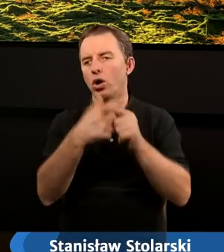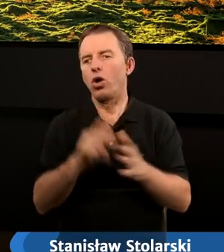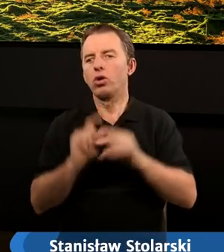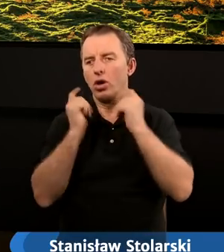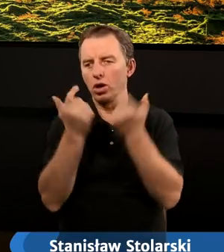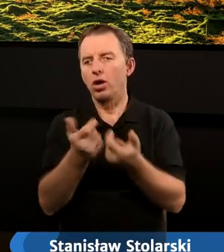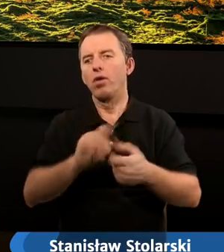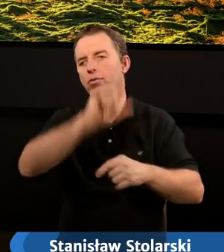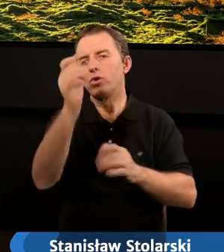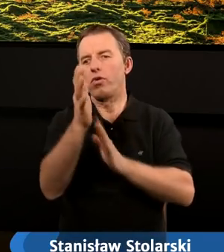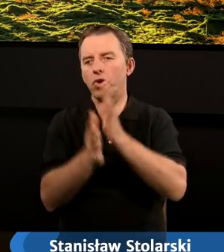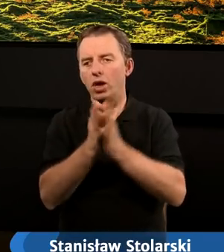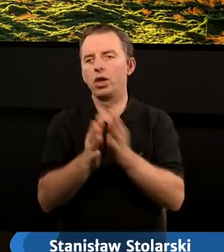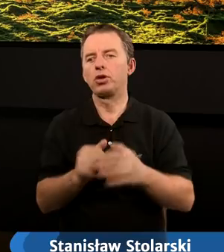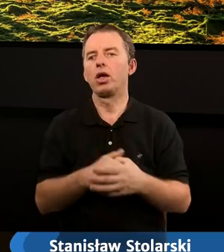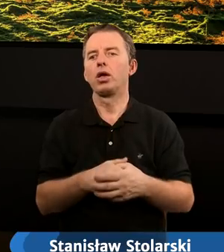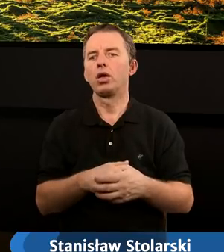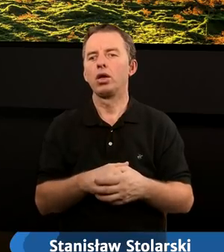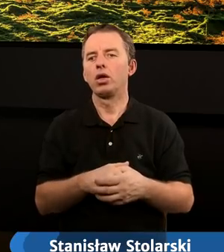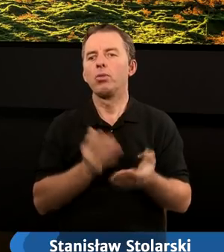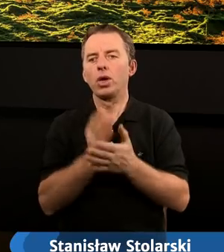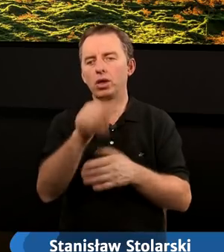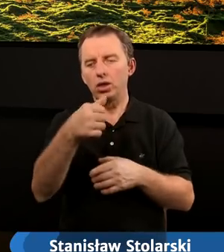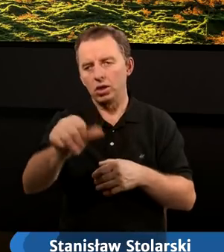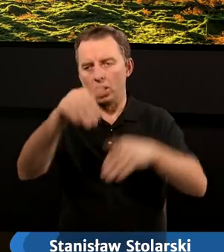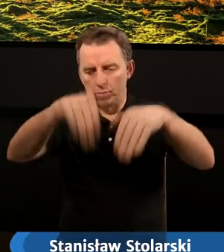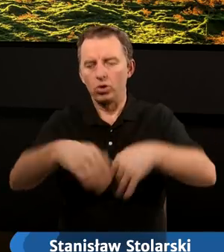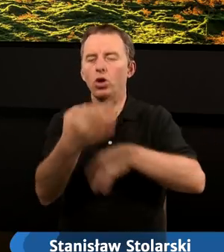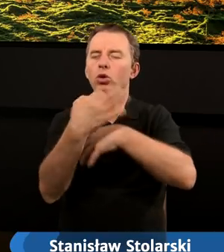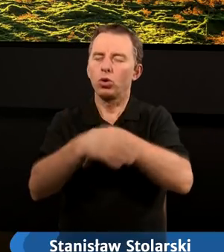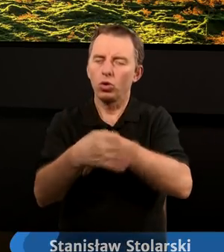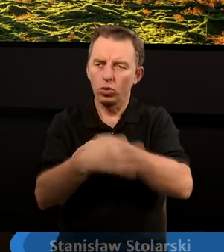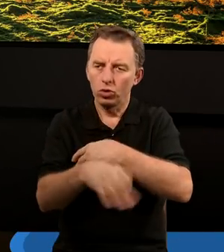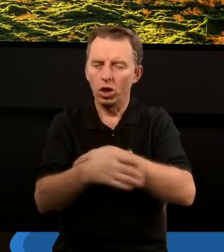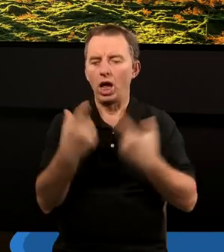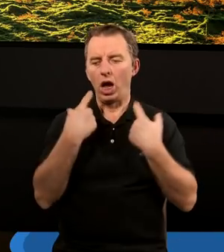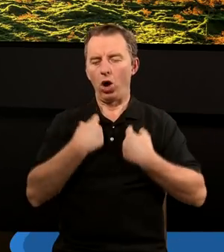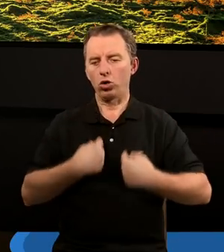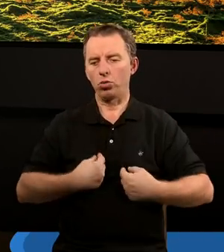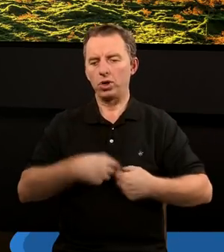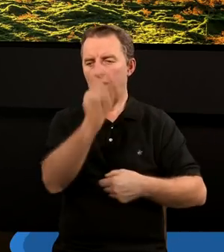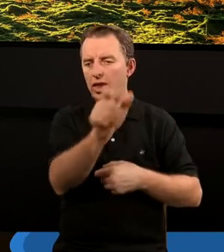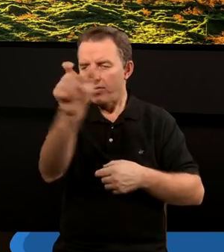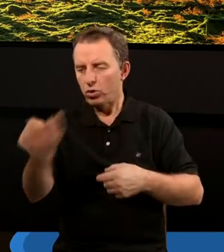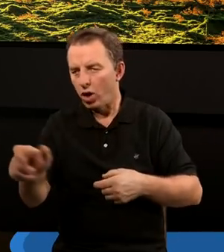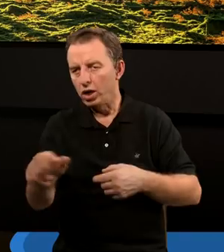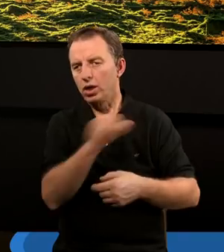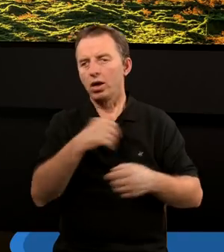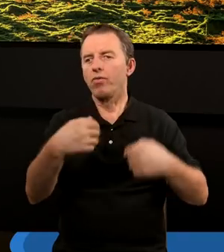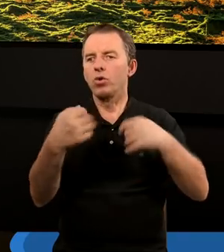Adwentystów w Dnia Siódmego w Podkowie Leśnej. Przez ten tydzień może studiujmy osobiście, indywidualnie.